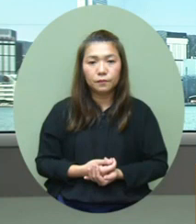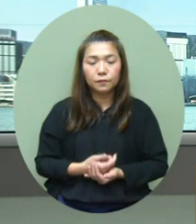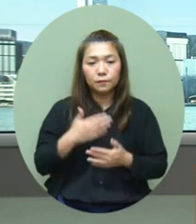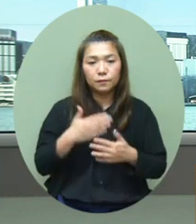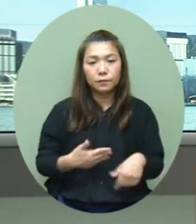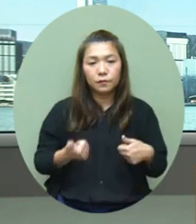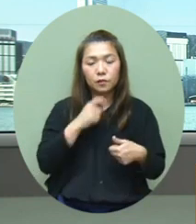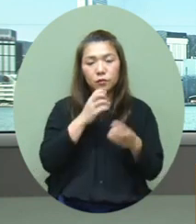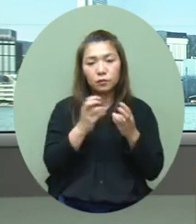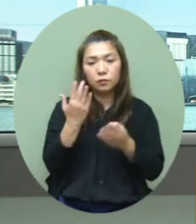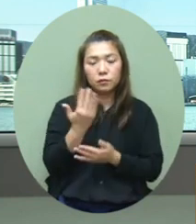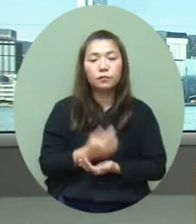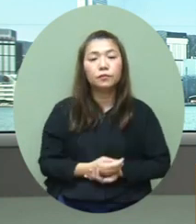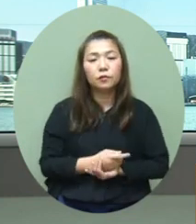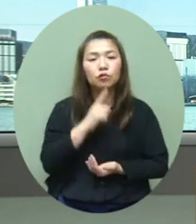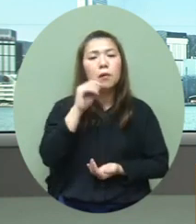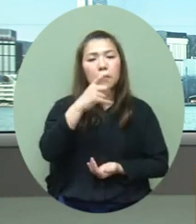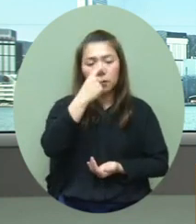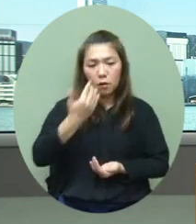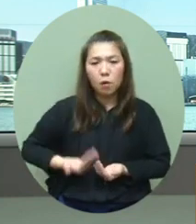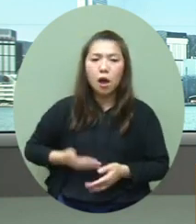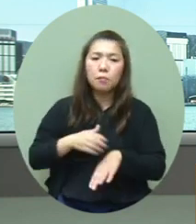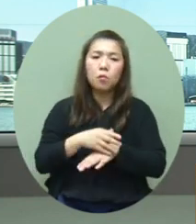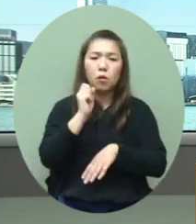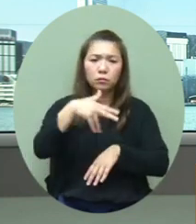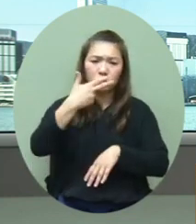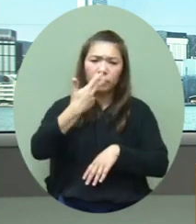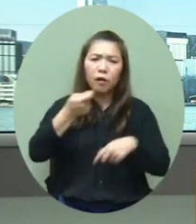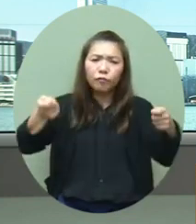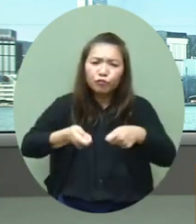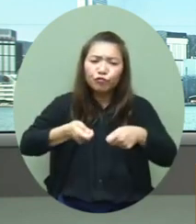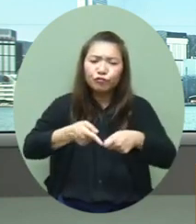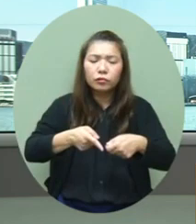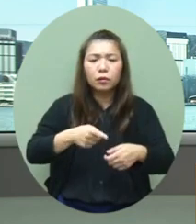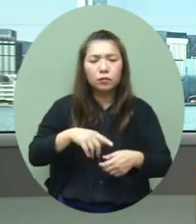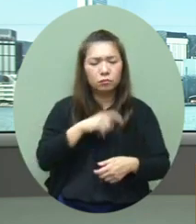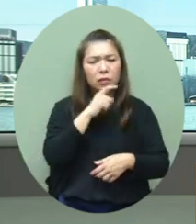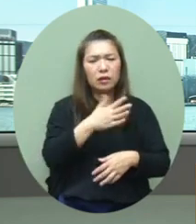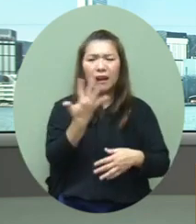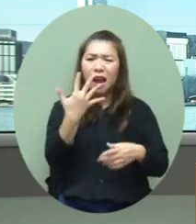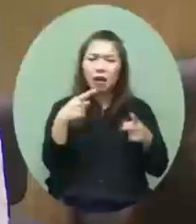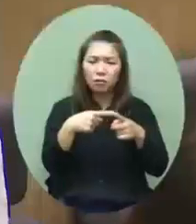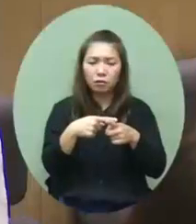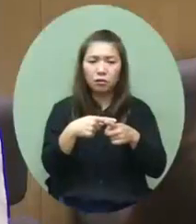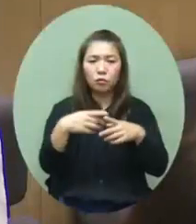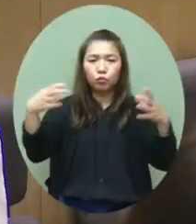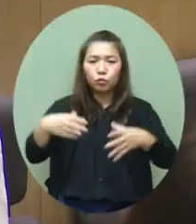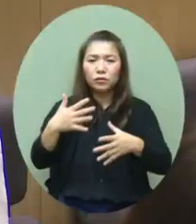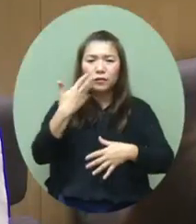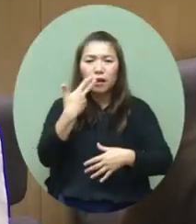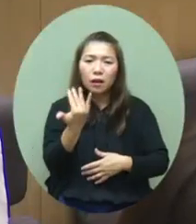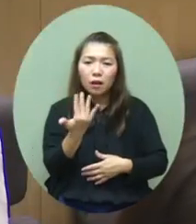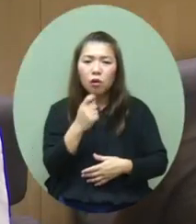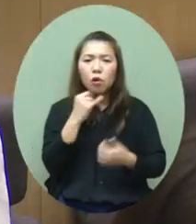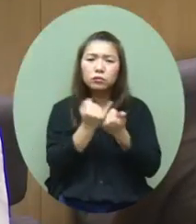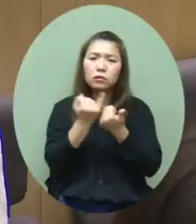你好有線的想問英華那裡剛剛說吃飯比較近有沒有說就是幾多人一起吃飯